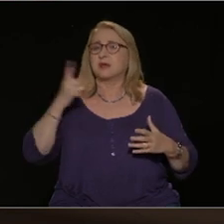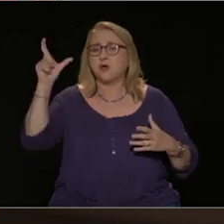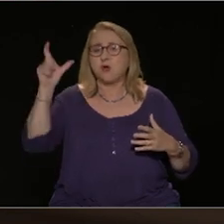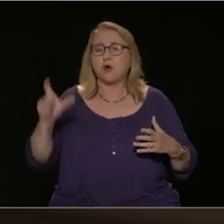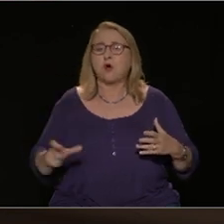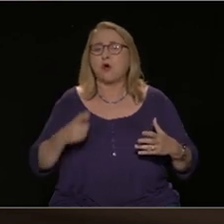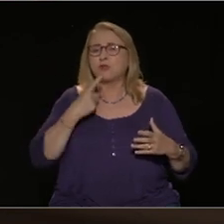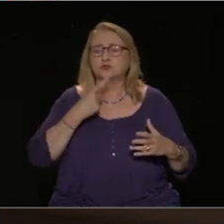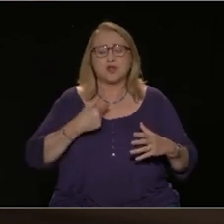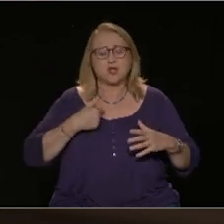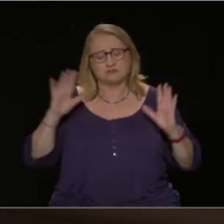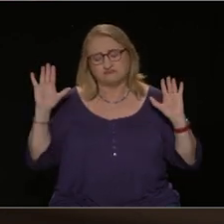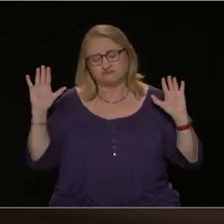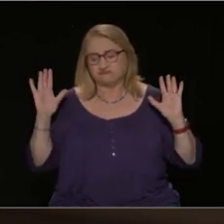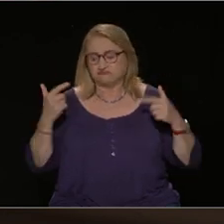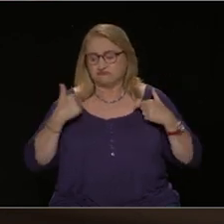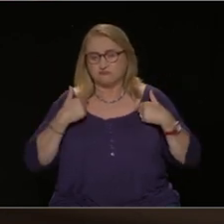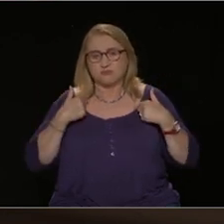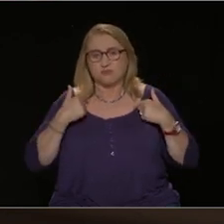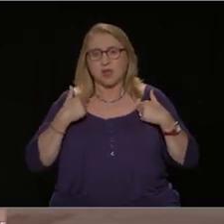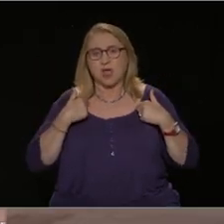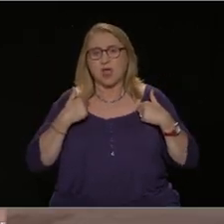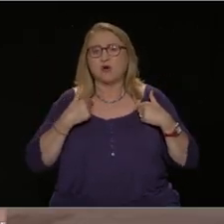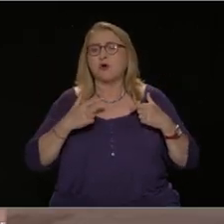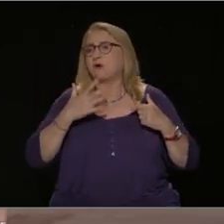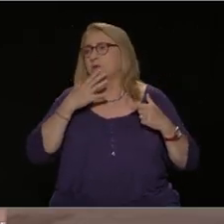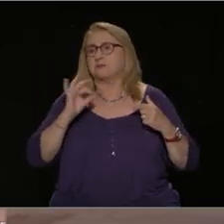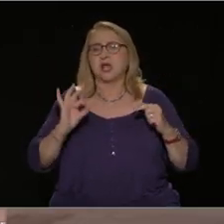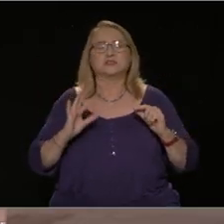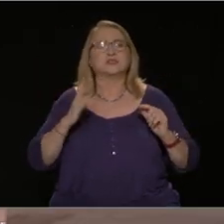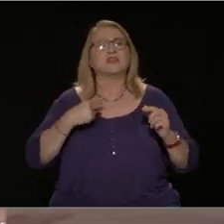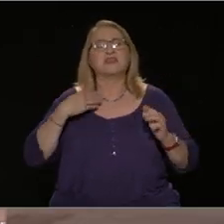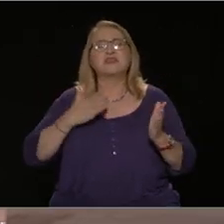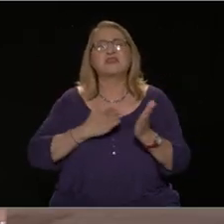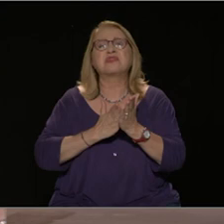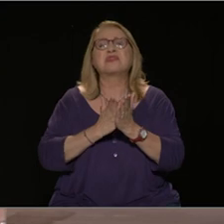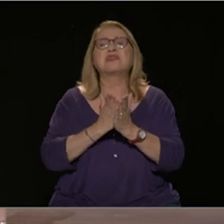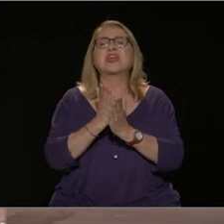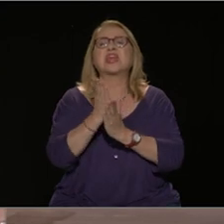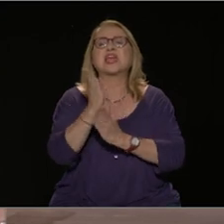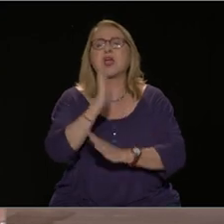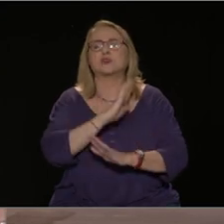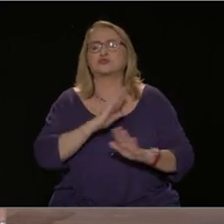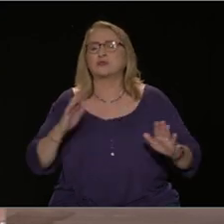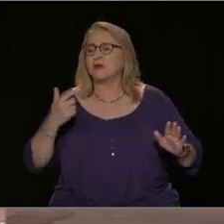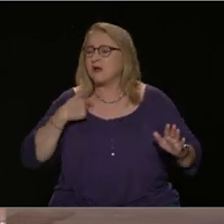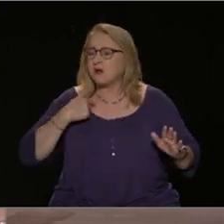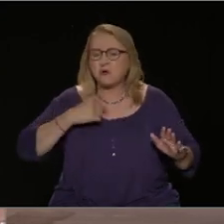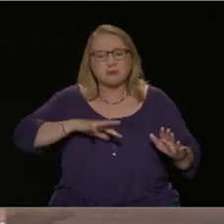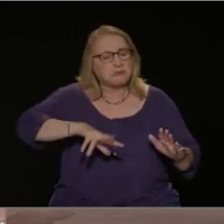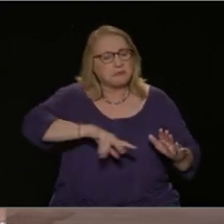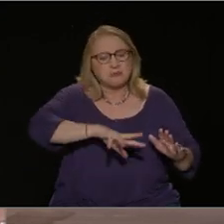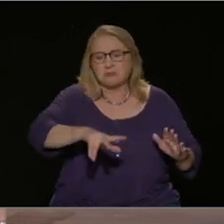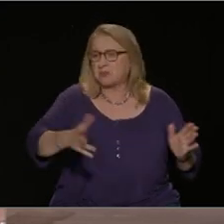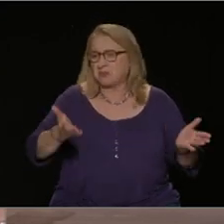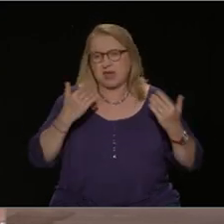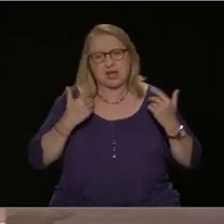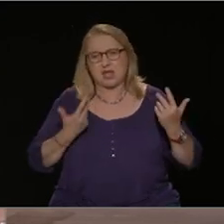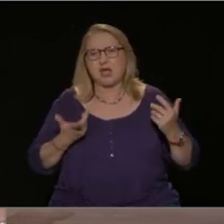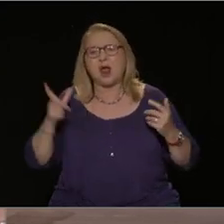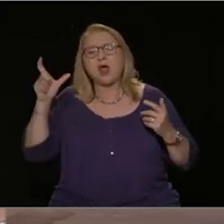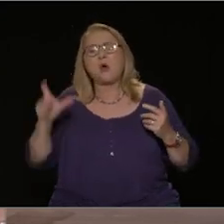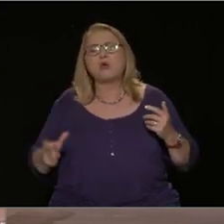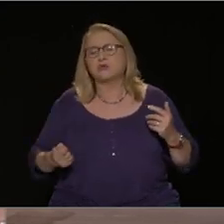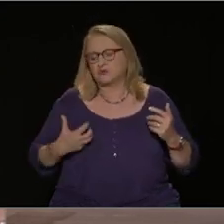είναι αναχρονιστική, είναι εύλογο βέβαια γιατί κρατάει αρκετά εκατομμύρια στα χέρια του τα οποία μοιράζει σε